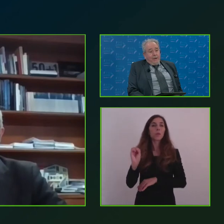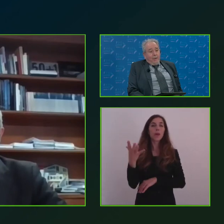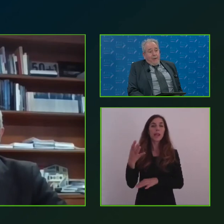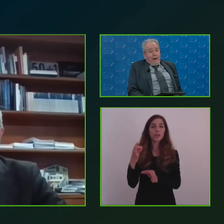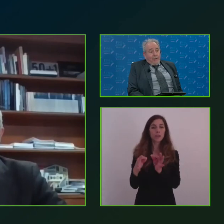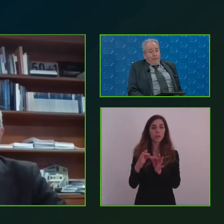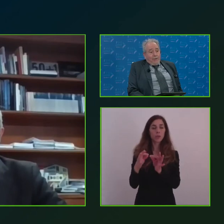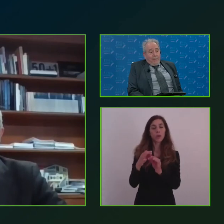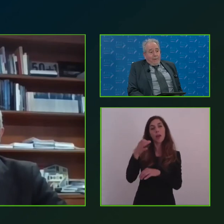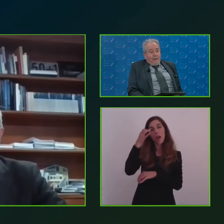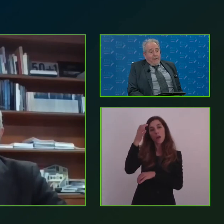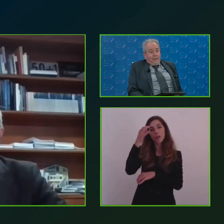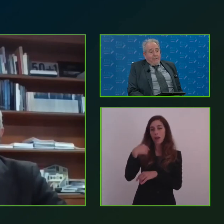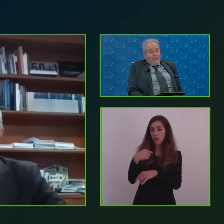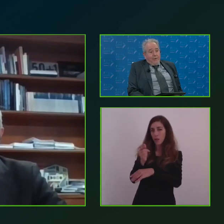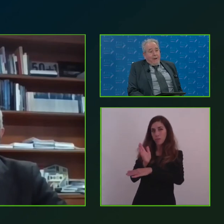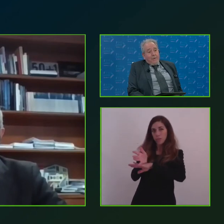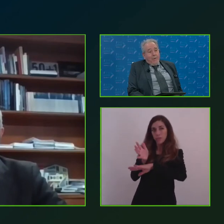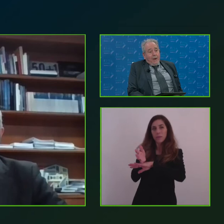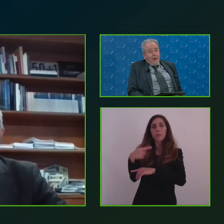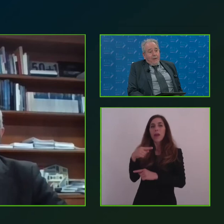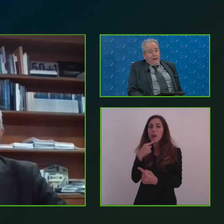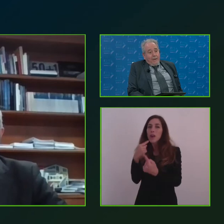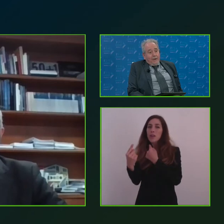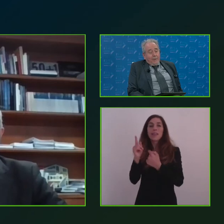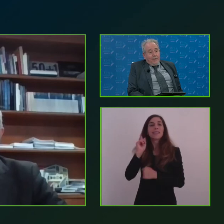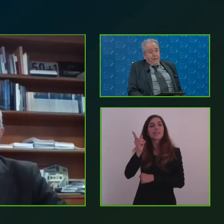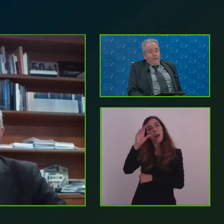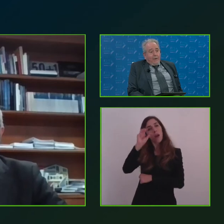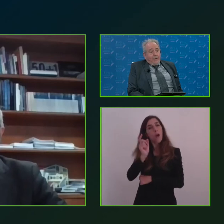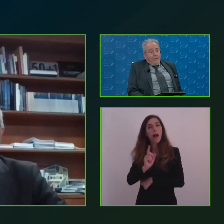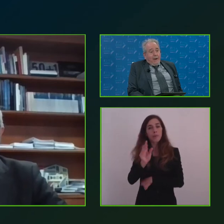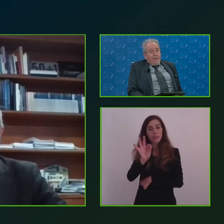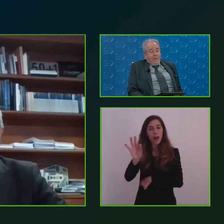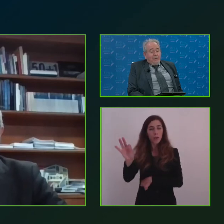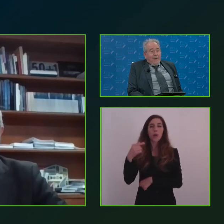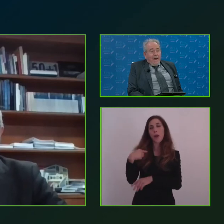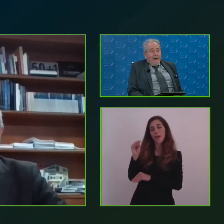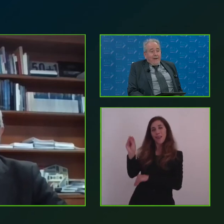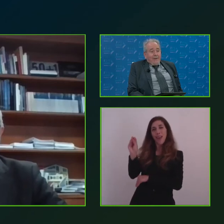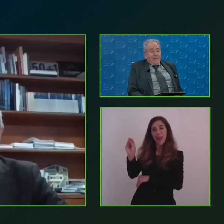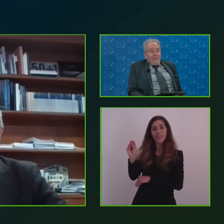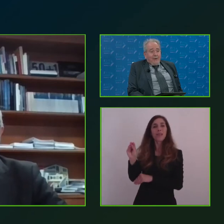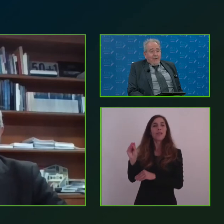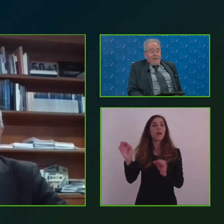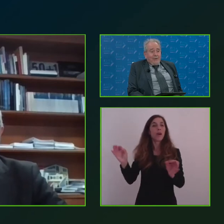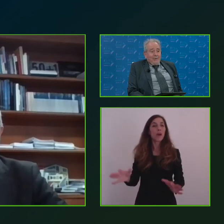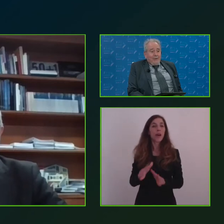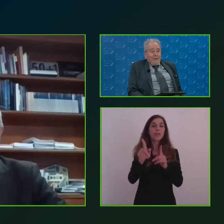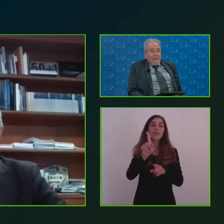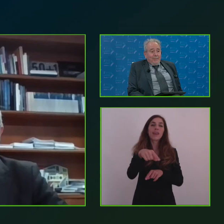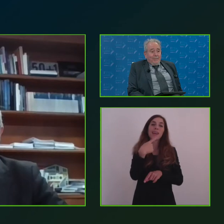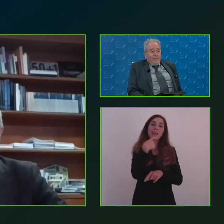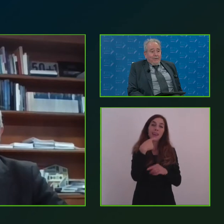magari di interlucchire un attimo con te, perché se non capisco qualche cosa te la chiedo, perché così magari siamo più chiari anche nei confronti dei nostri